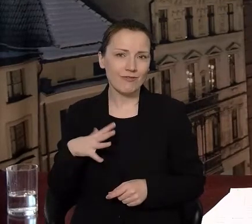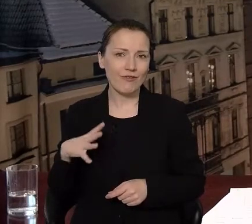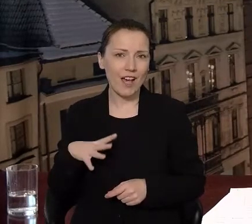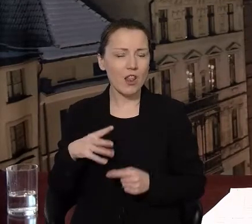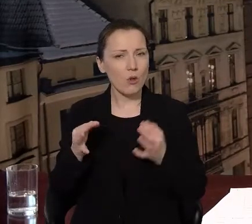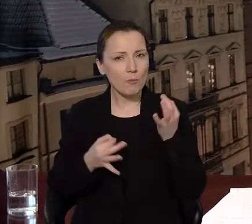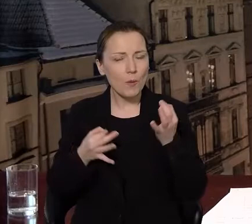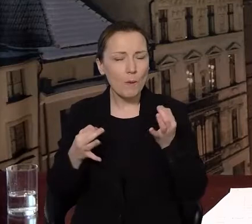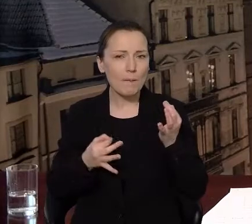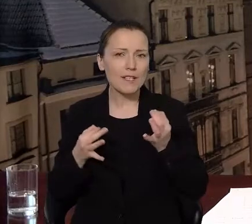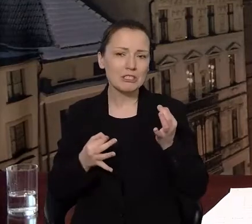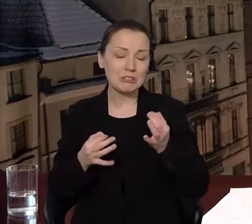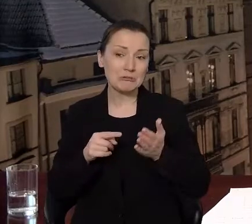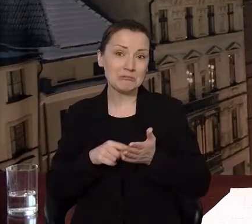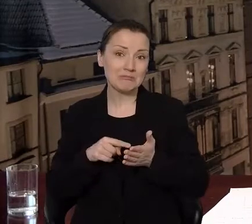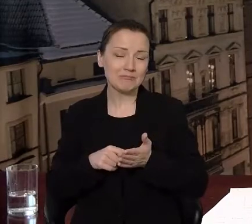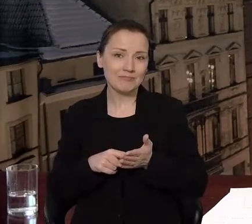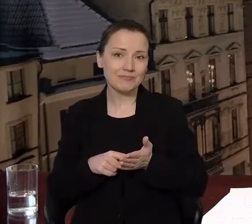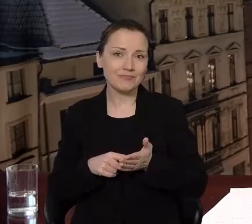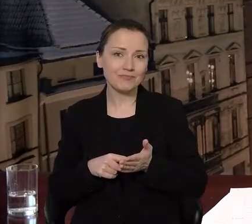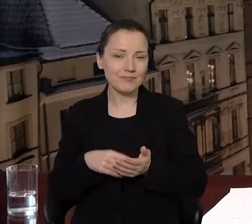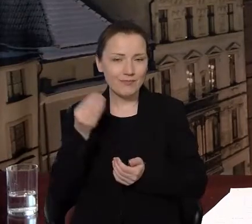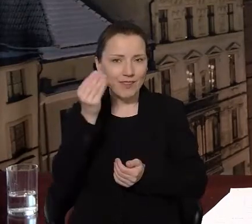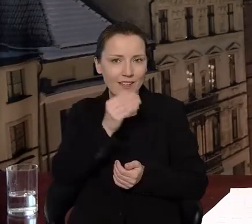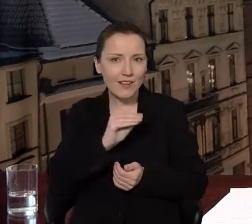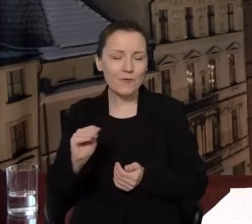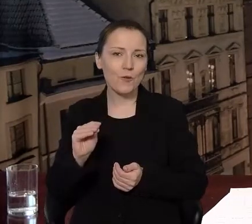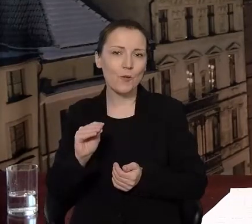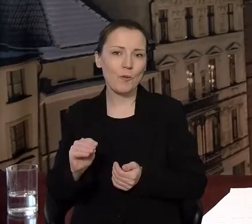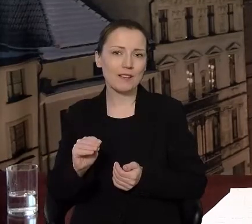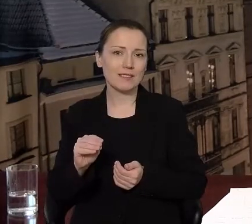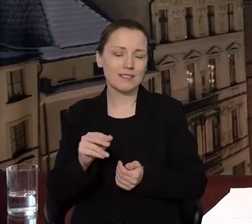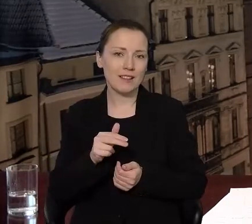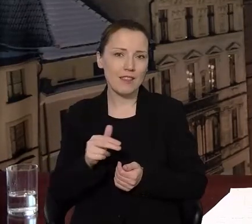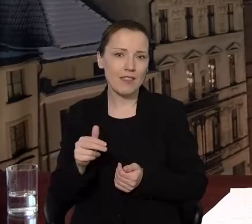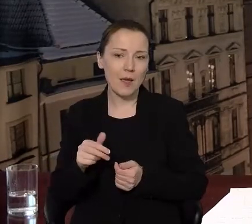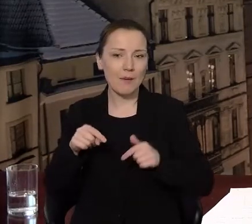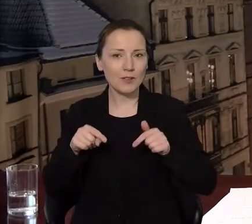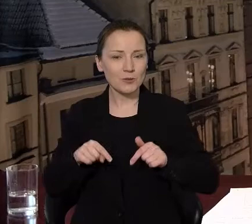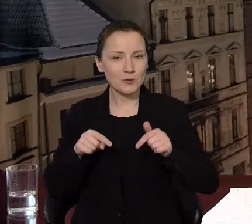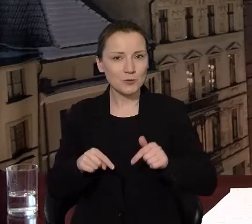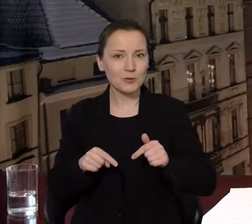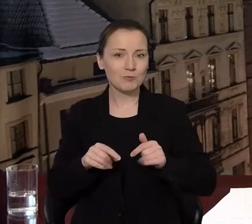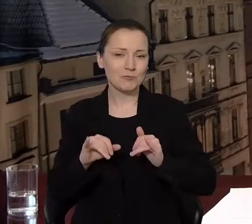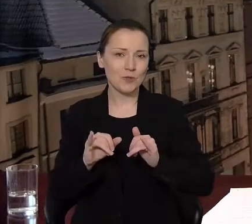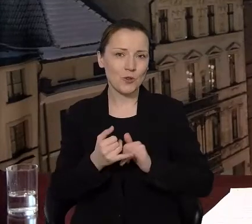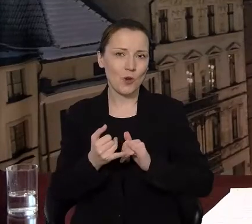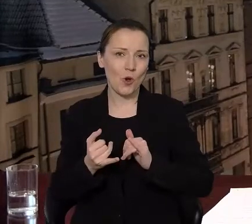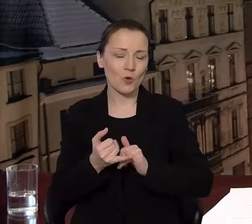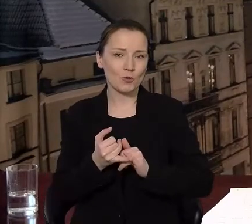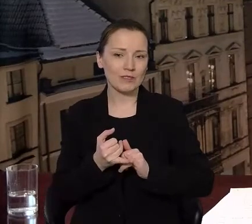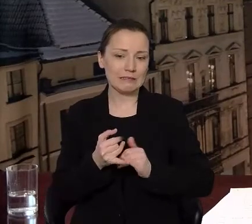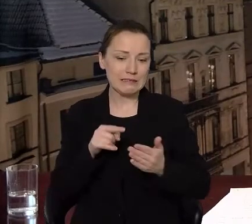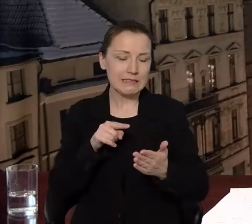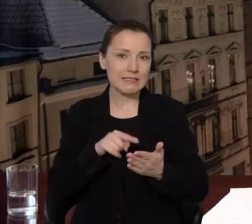tym pomyśleć również i w tym kontekście. i informacje dotyczące tej naszej drogi, którą możemy obrać,